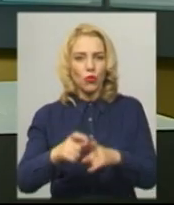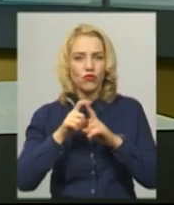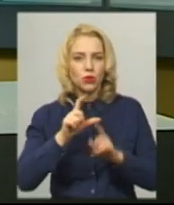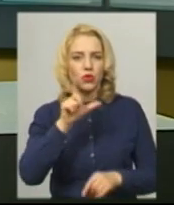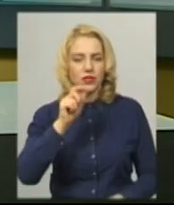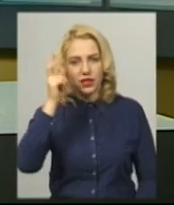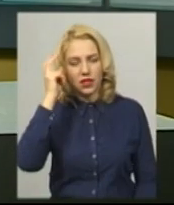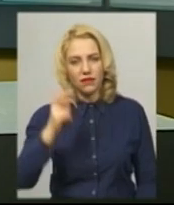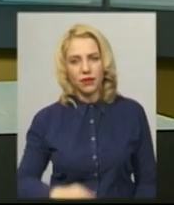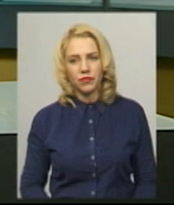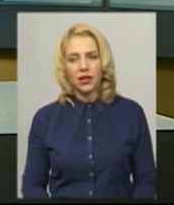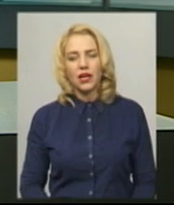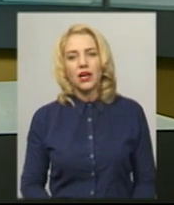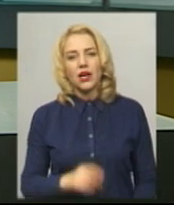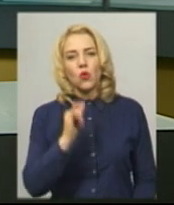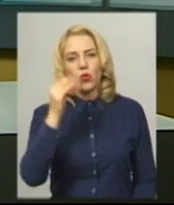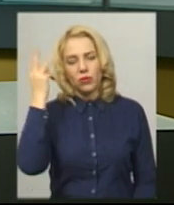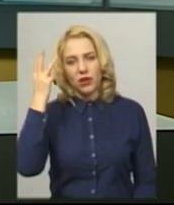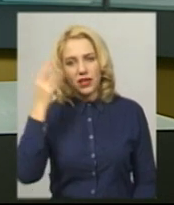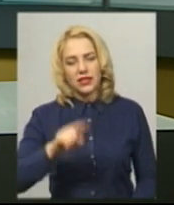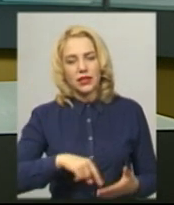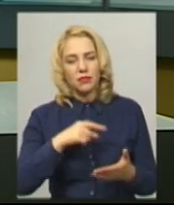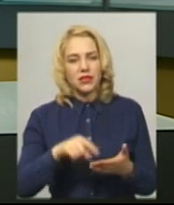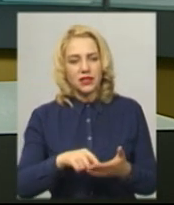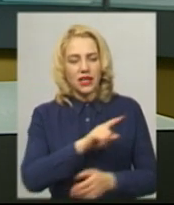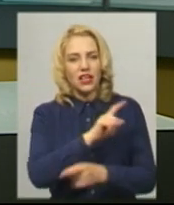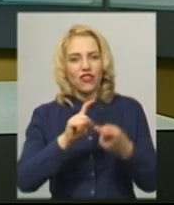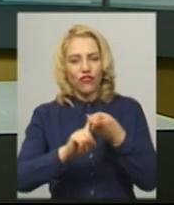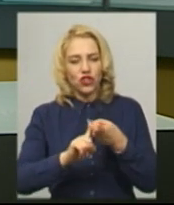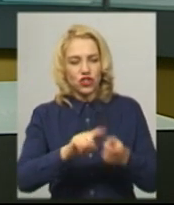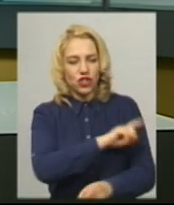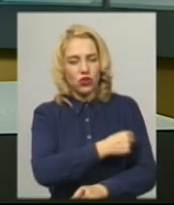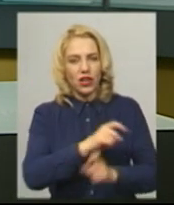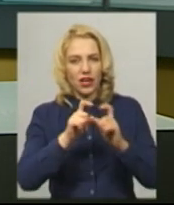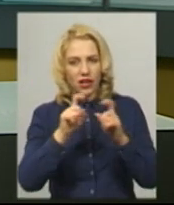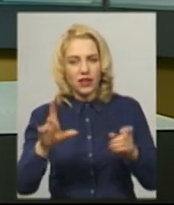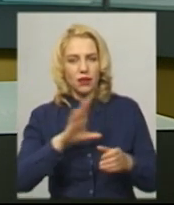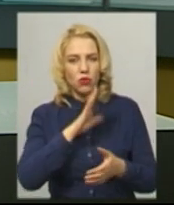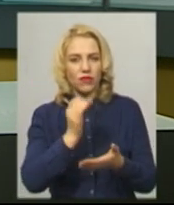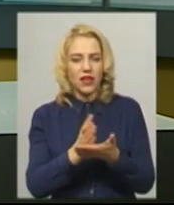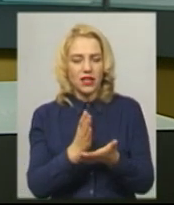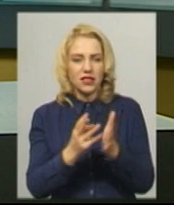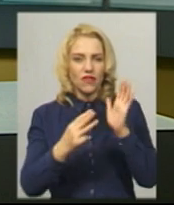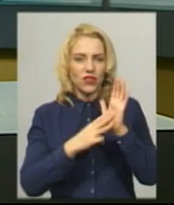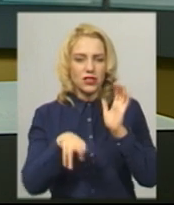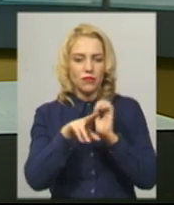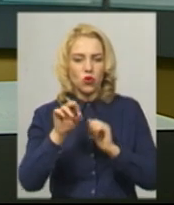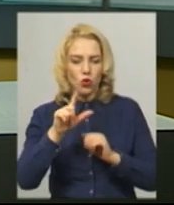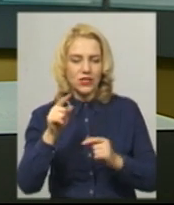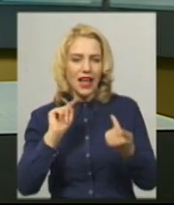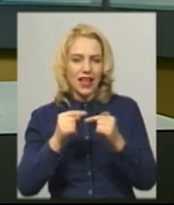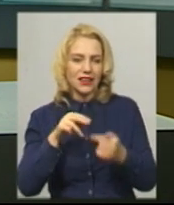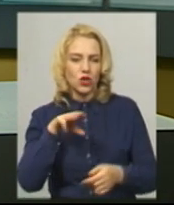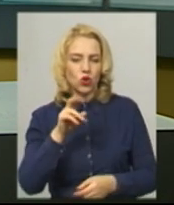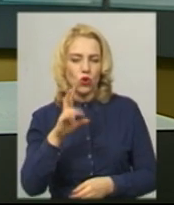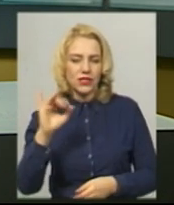За словами Нінель Марцонь, у Хмельницькій міській інфекційній лікарні було в наявності 8 доз антитоксину дифтерійного.